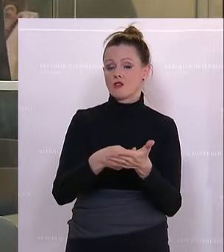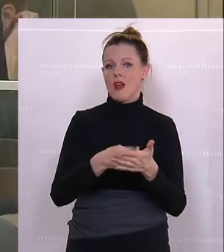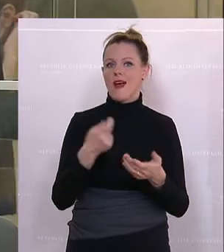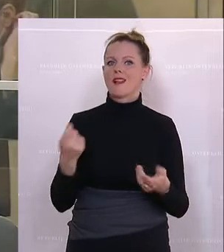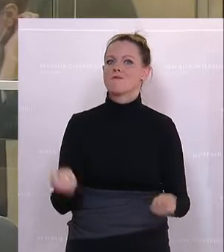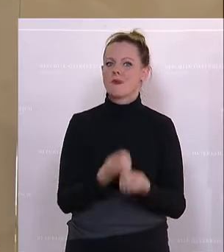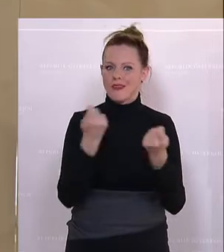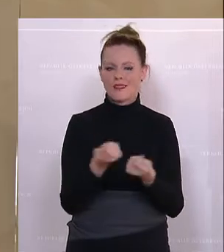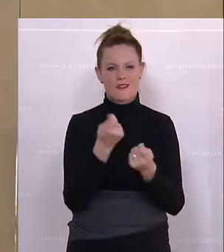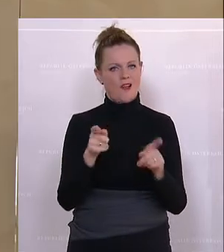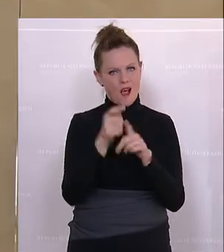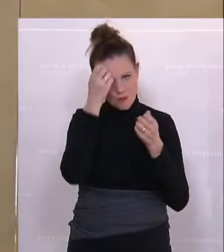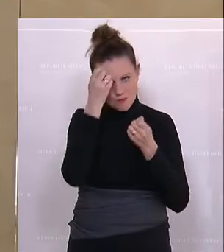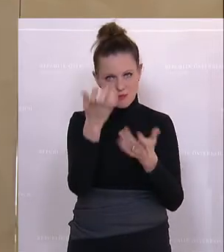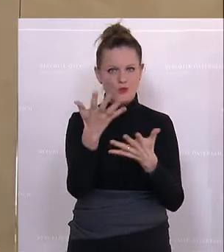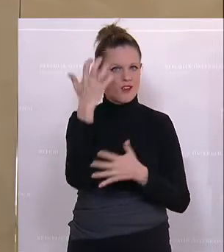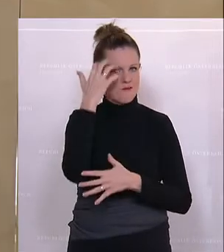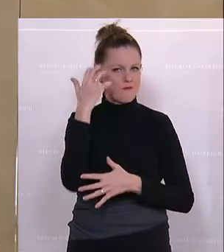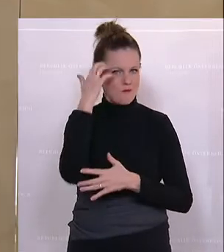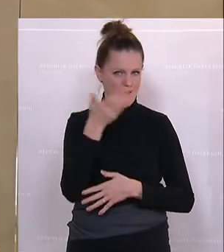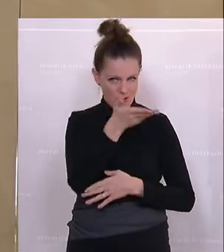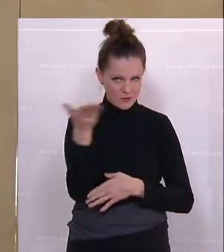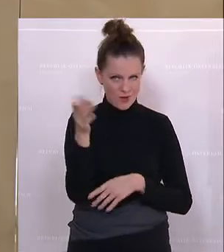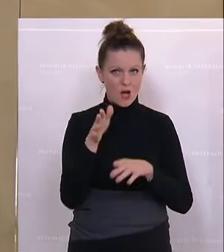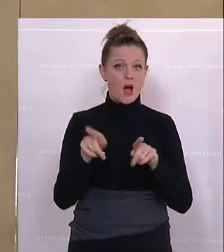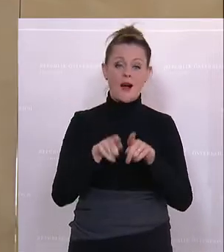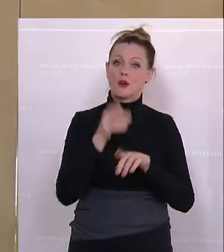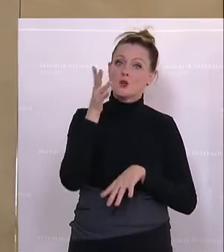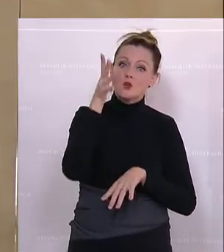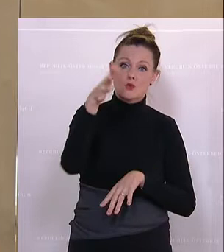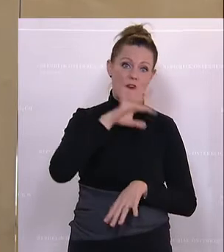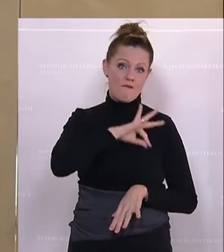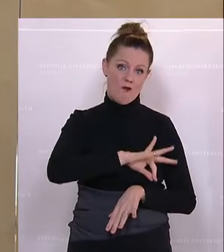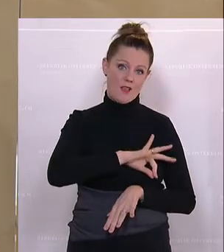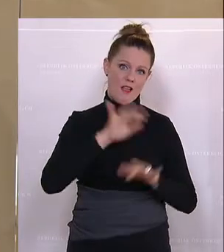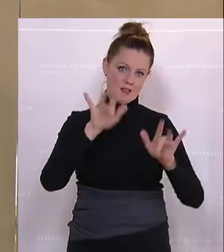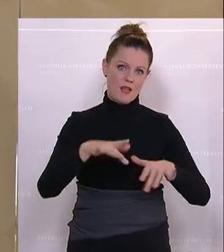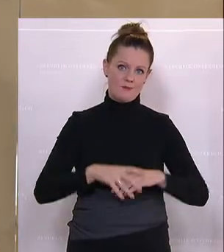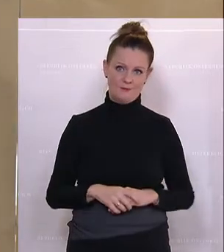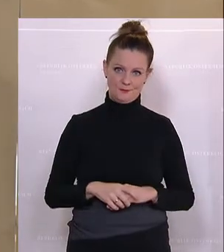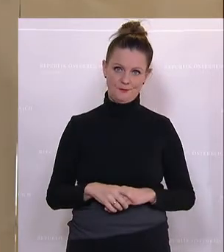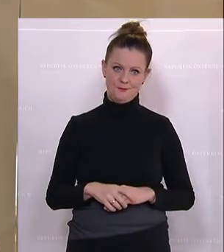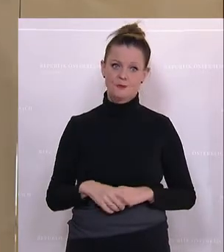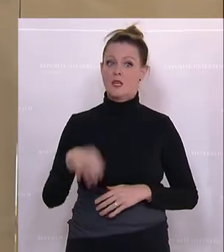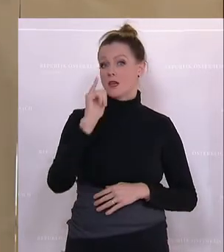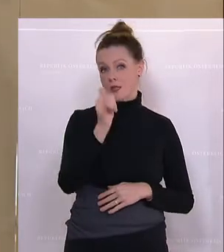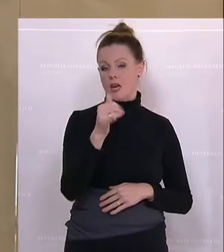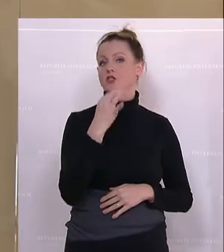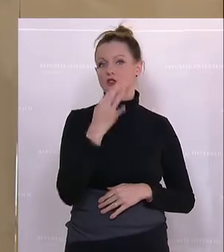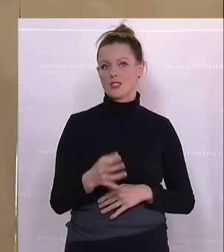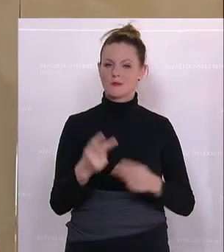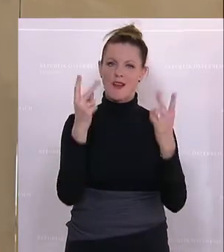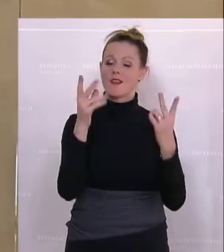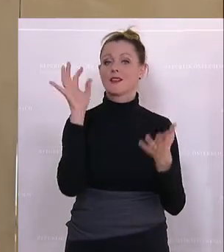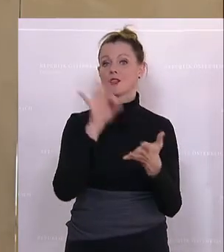und hier wieder die Botschafter, die Bäuerinnen und Bauern auch in der Zukunft davon profitieren können. Ja, ein wesentlicher